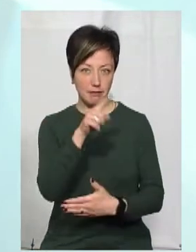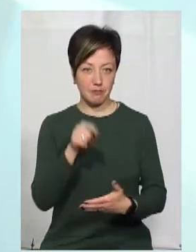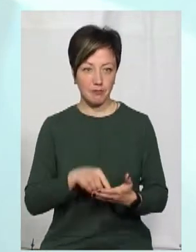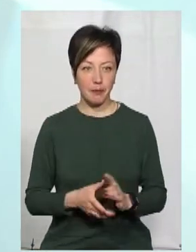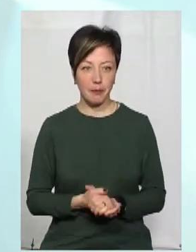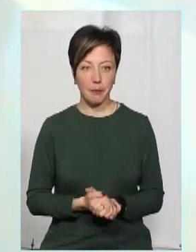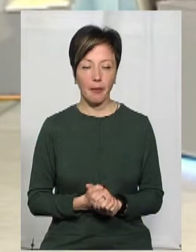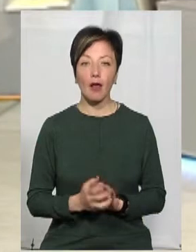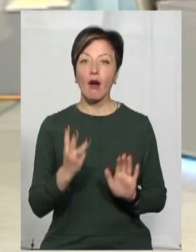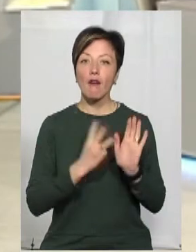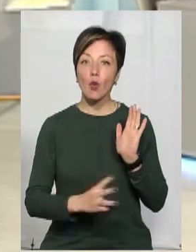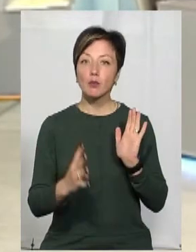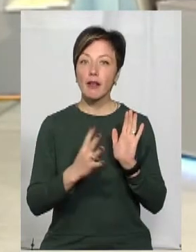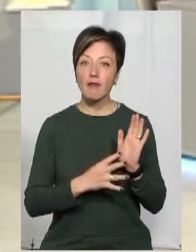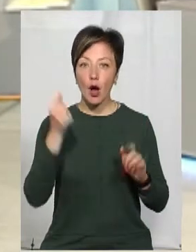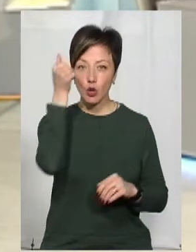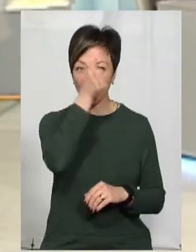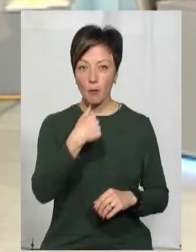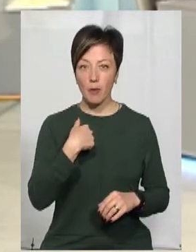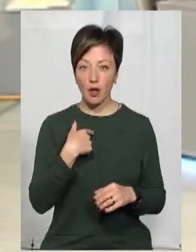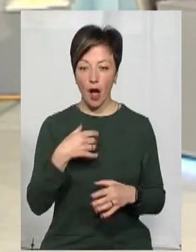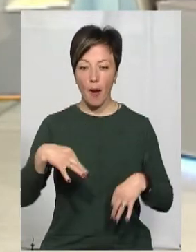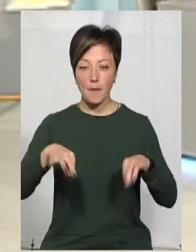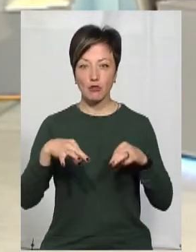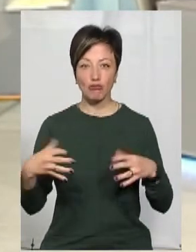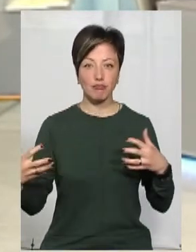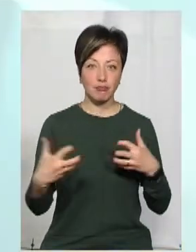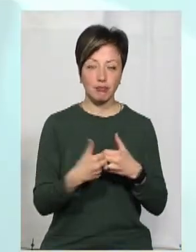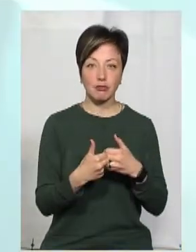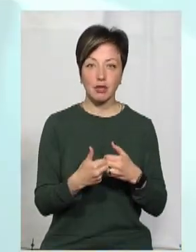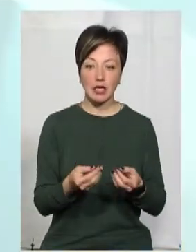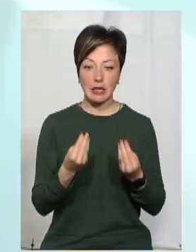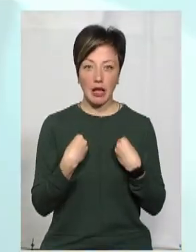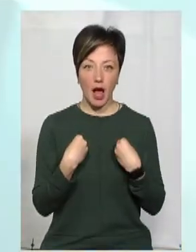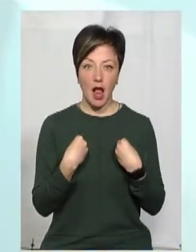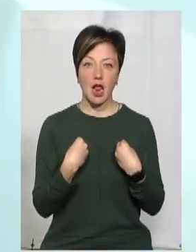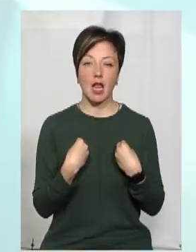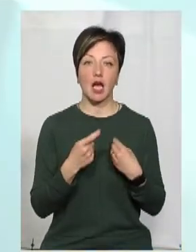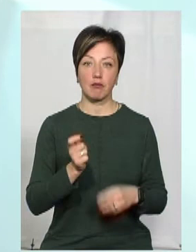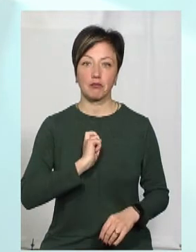В 89-му році мене машина збила, дали мені групу.